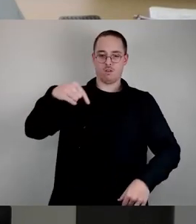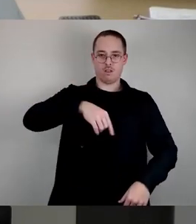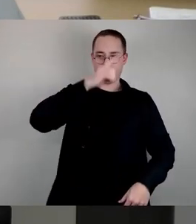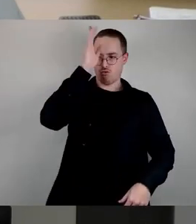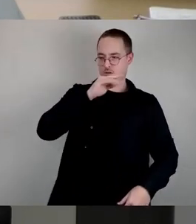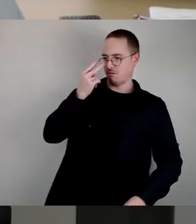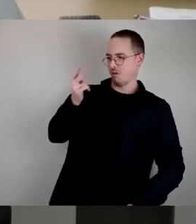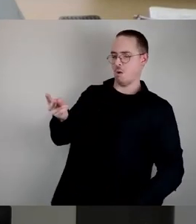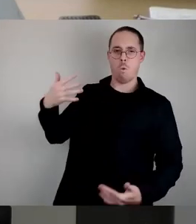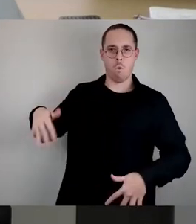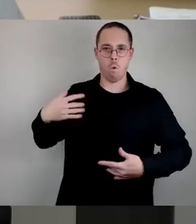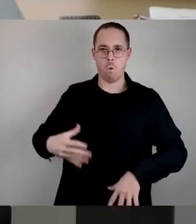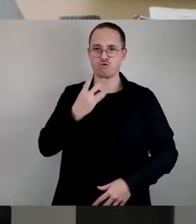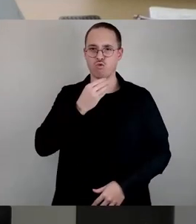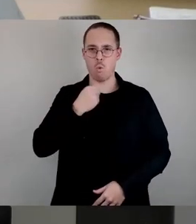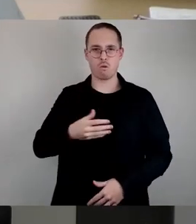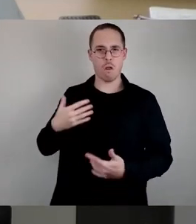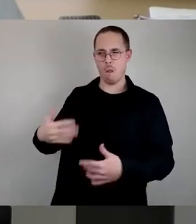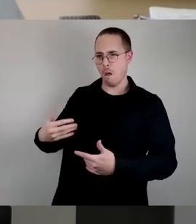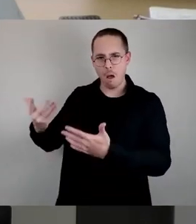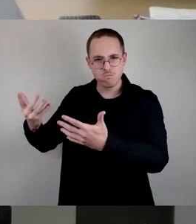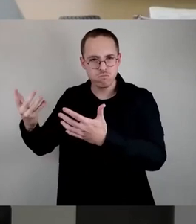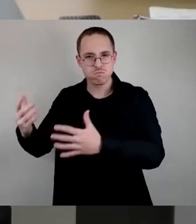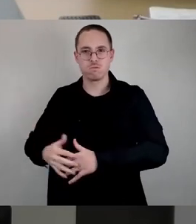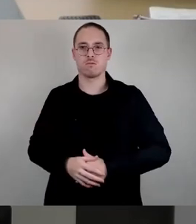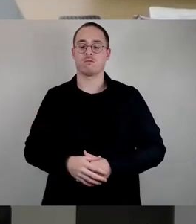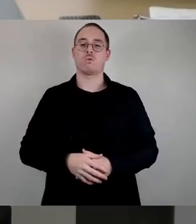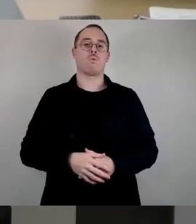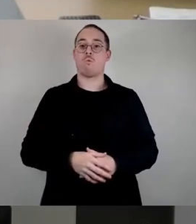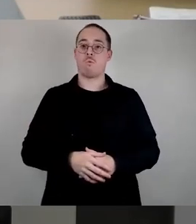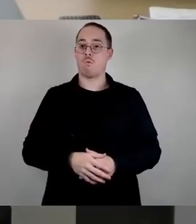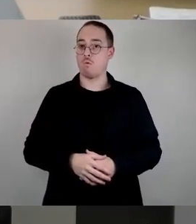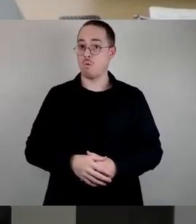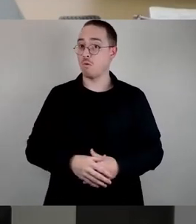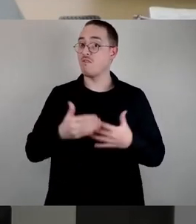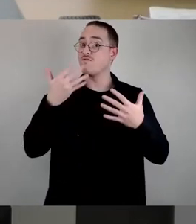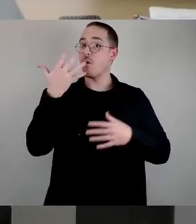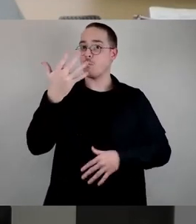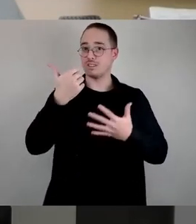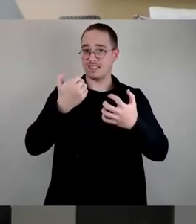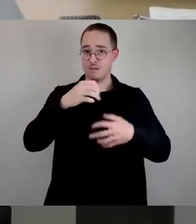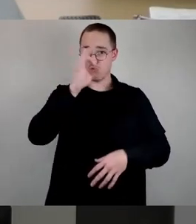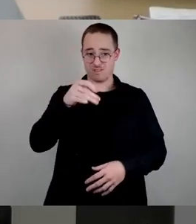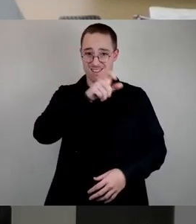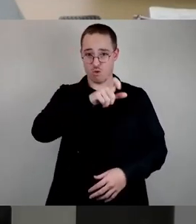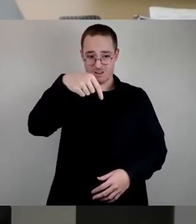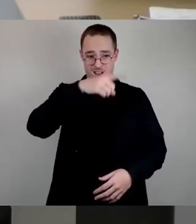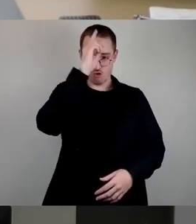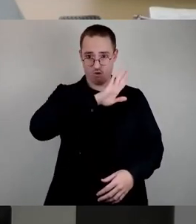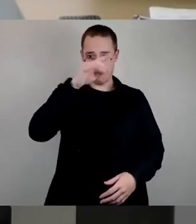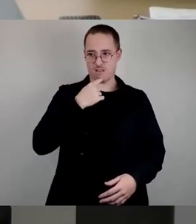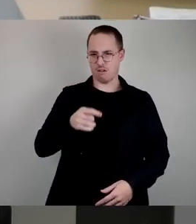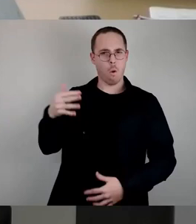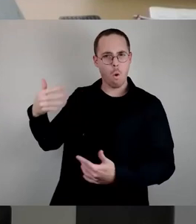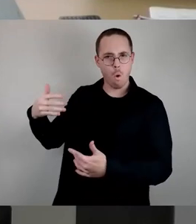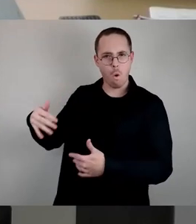und widersprechen also auch hier nicht vehement. Das, meine Damen und Herren, sind dramatische Zahlen